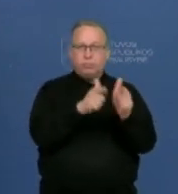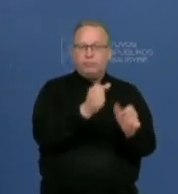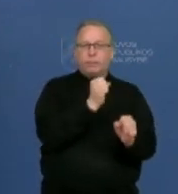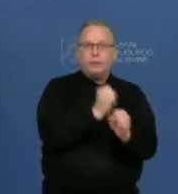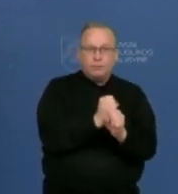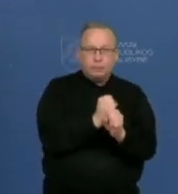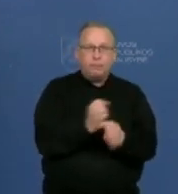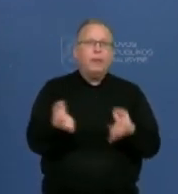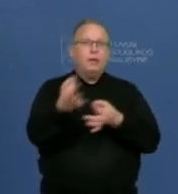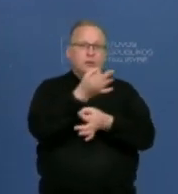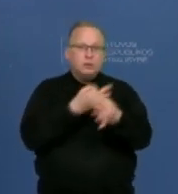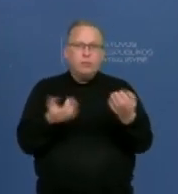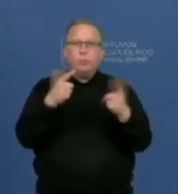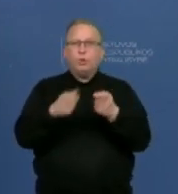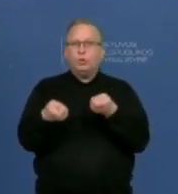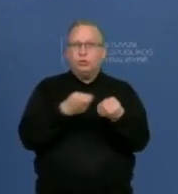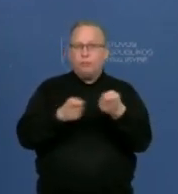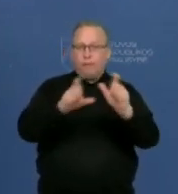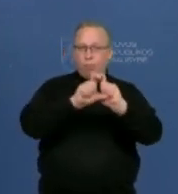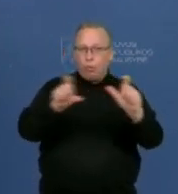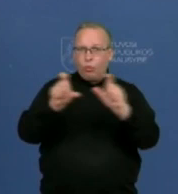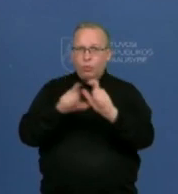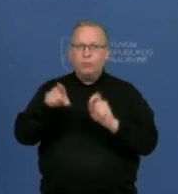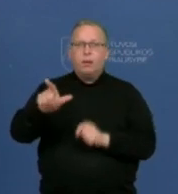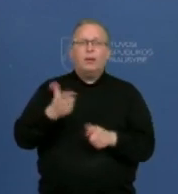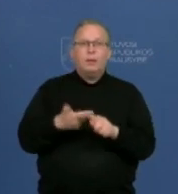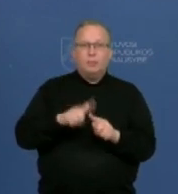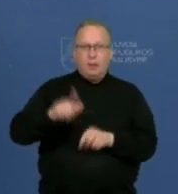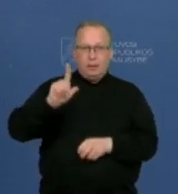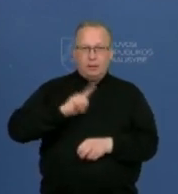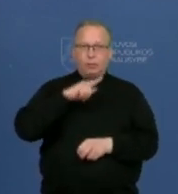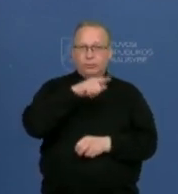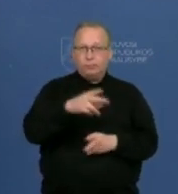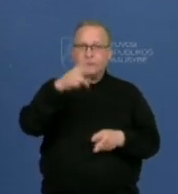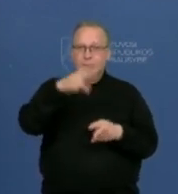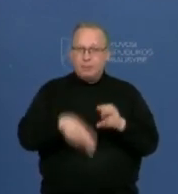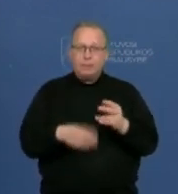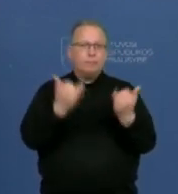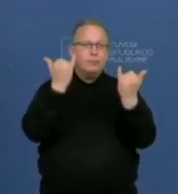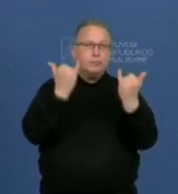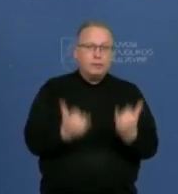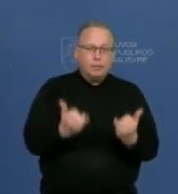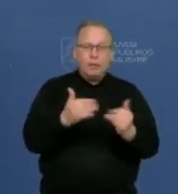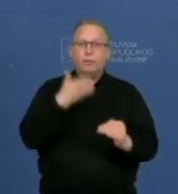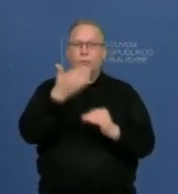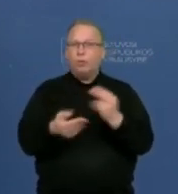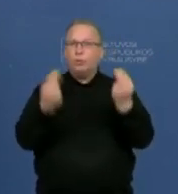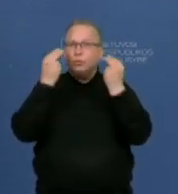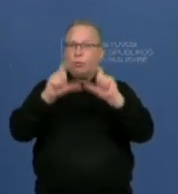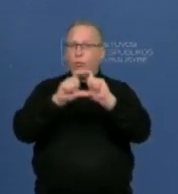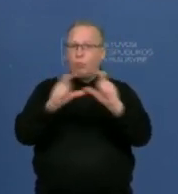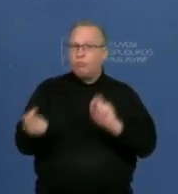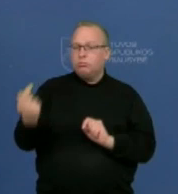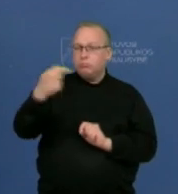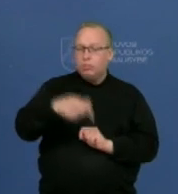Diskutavom daug su savivaldybėm, su mokyklom, jos labai laukia šito pokyčio, nes šiuo metu po studijų į mokyklas